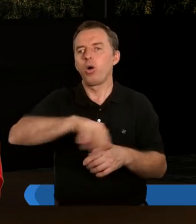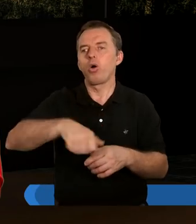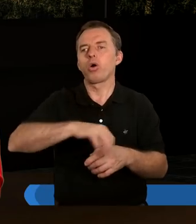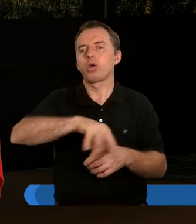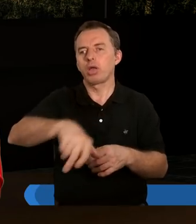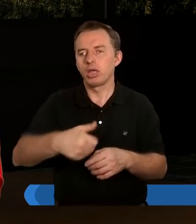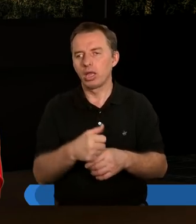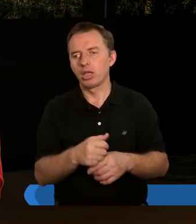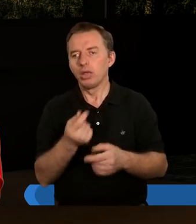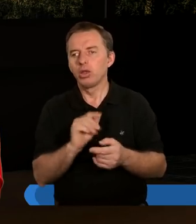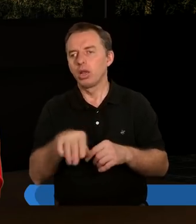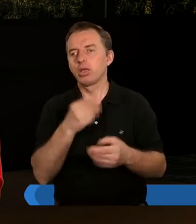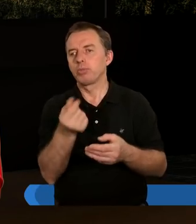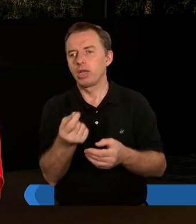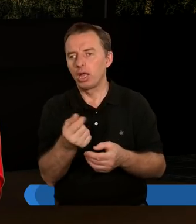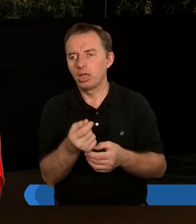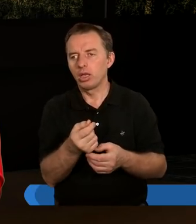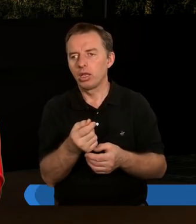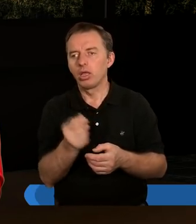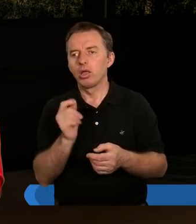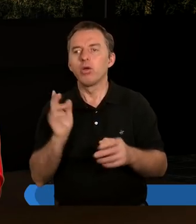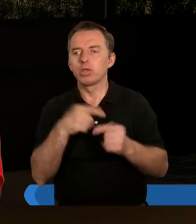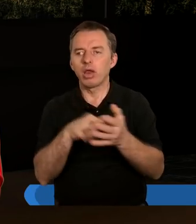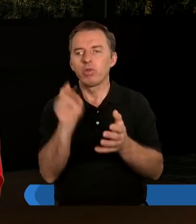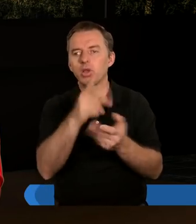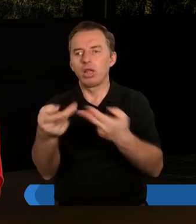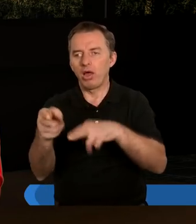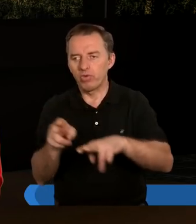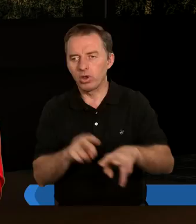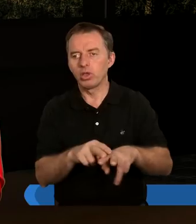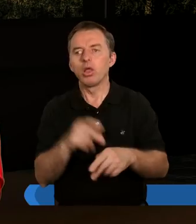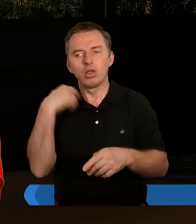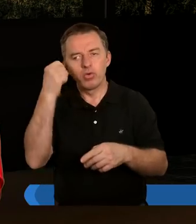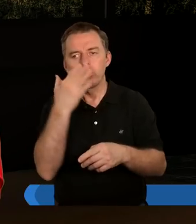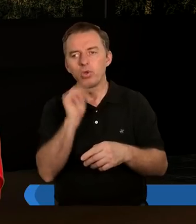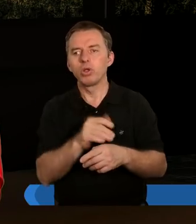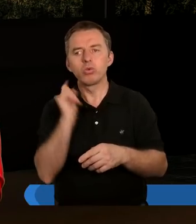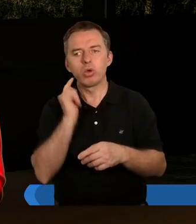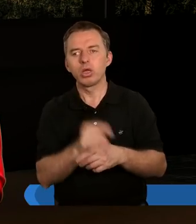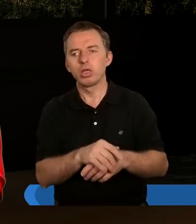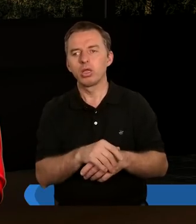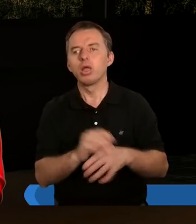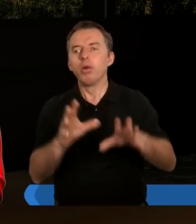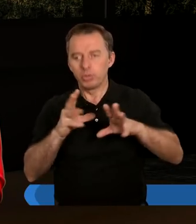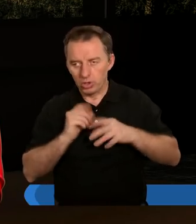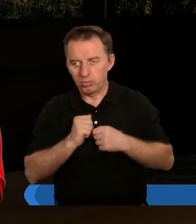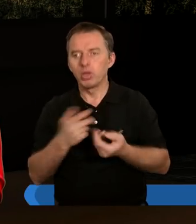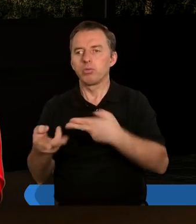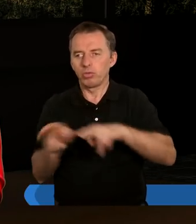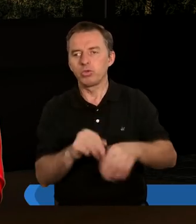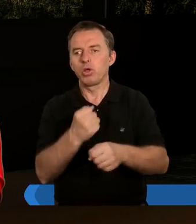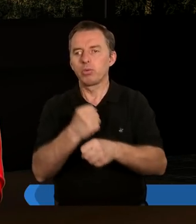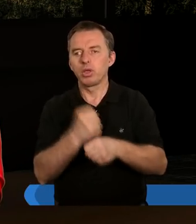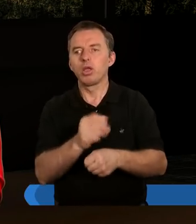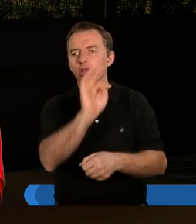na ogromną kwotę pieniędzy. Trafia potem do kogoś, nawraca się i ten ktoś dzwoni do nas i mówi, słuchaj, przyjmij ją z powrotem do